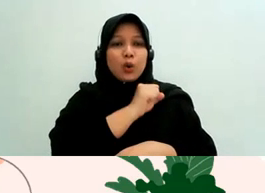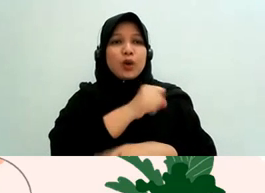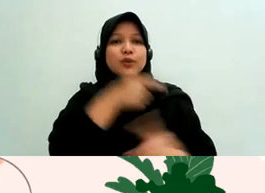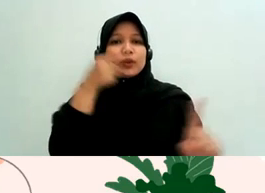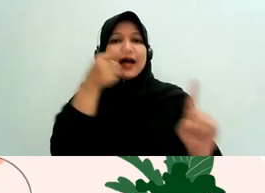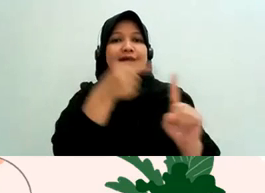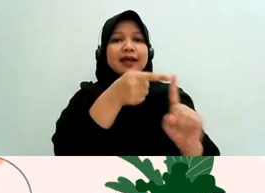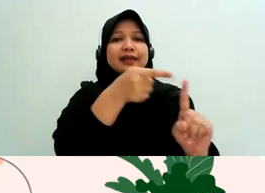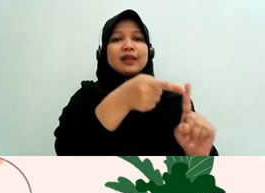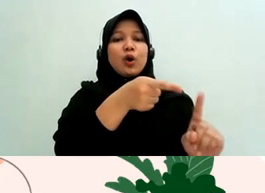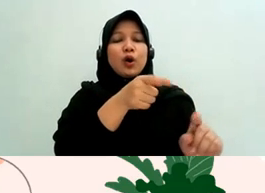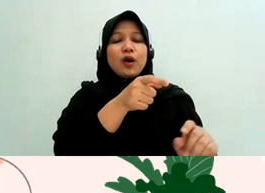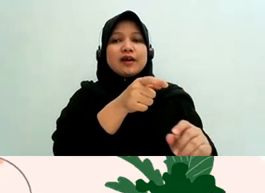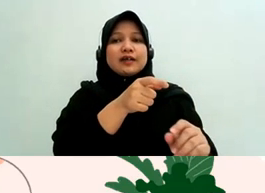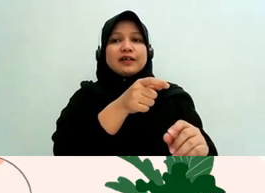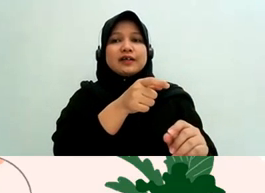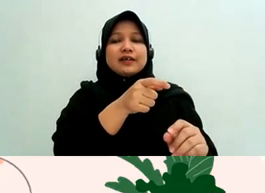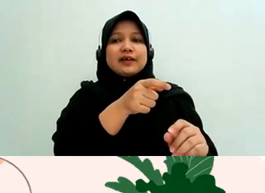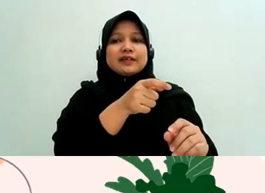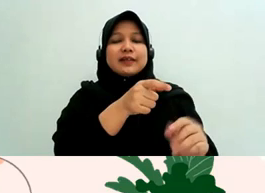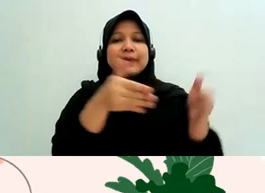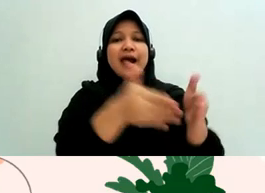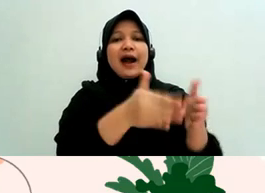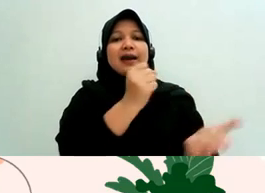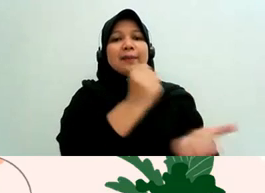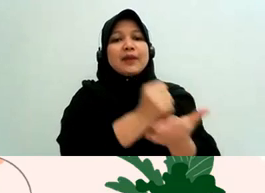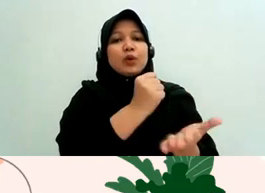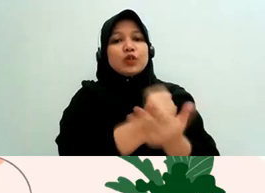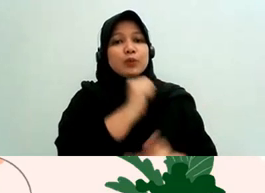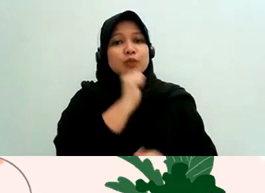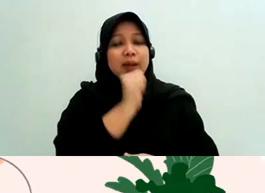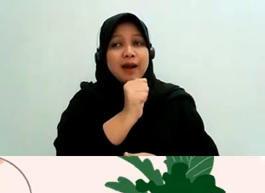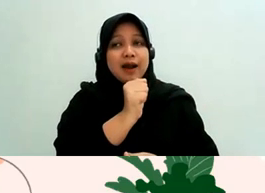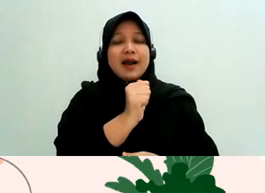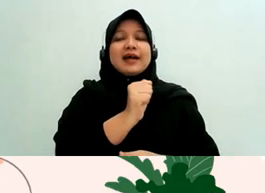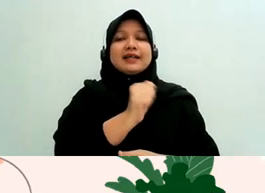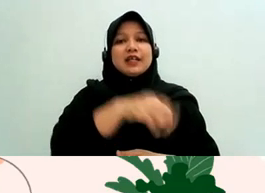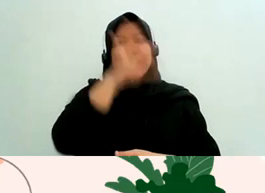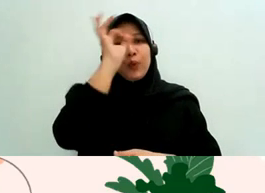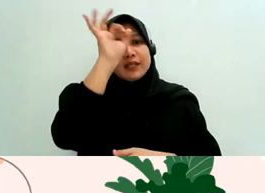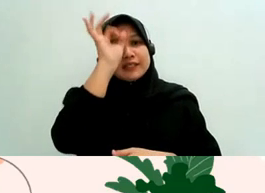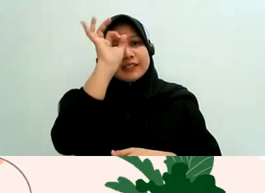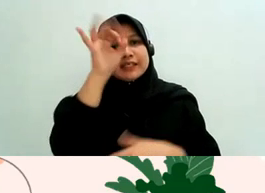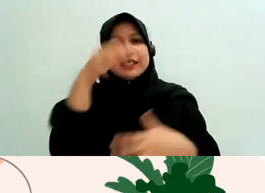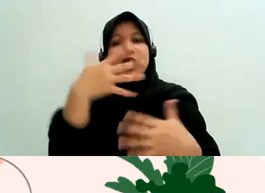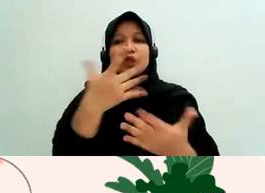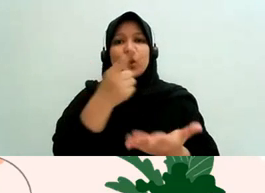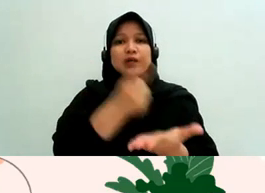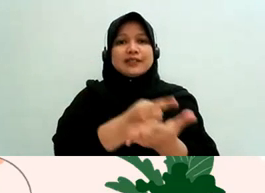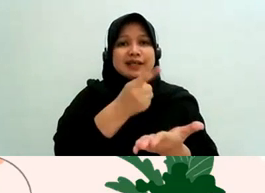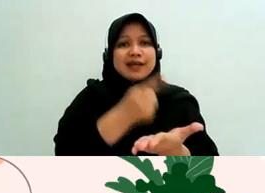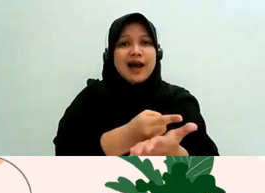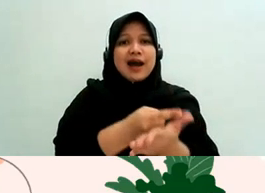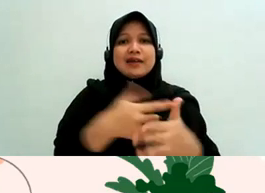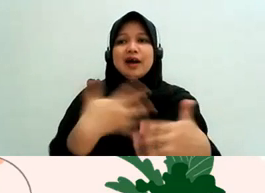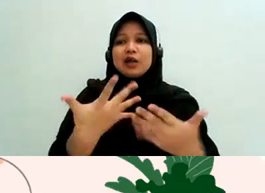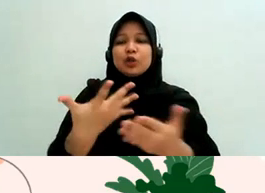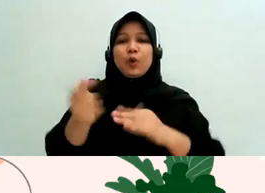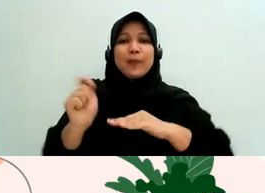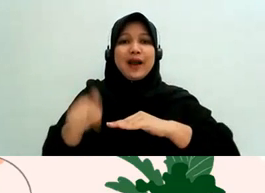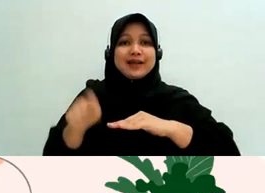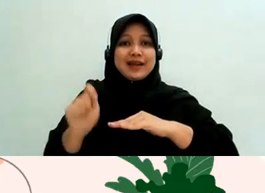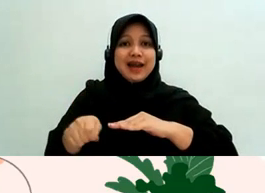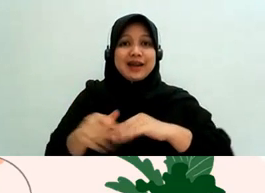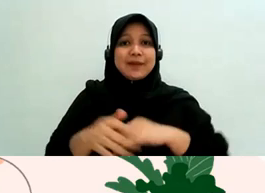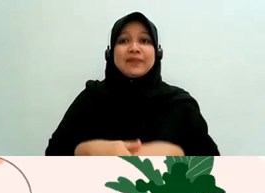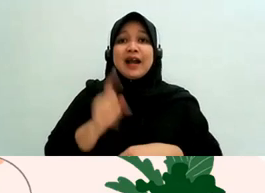apakah itu kepolisian kejaksaan atau pengadilan jadi ketika nulis narasi itu kan jangan sampai salah